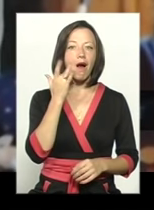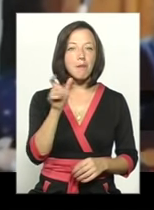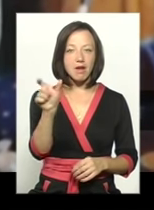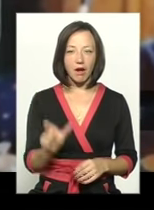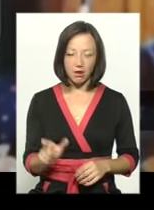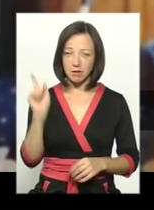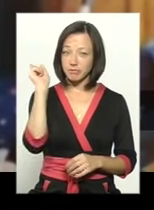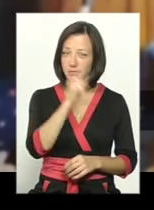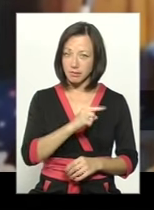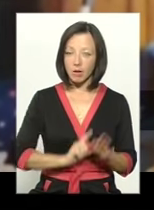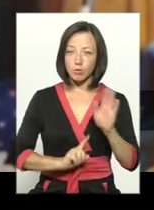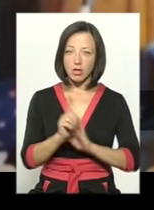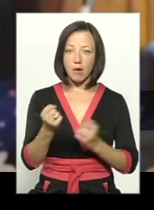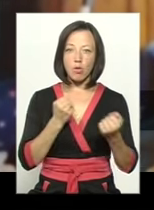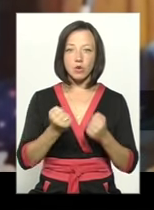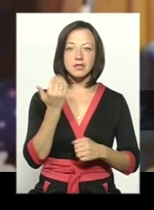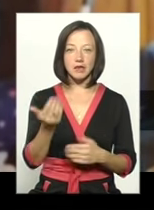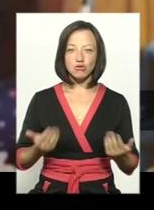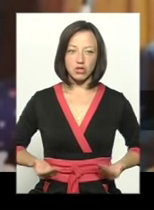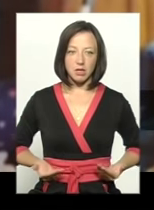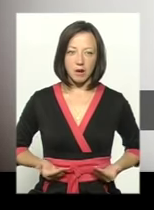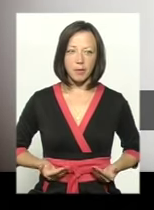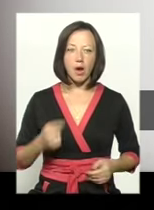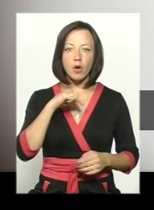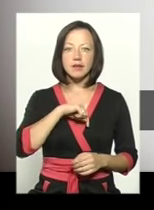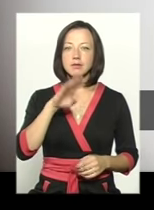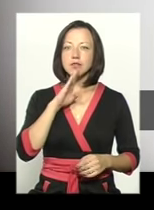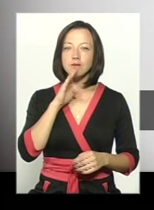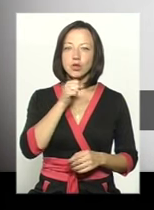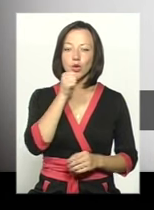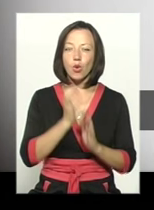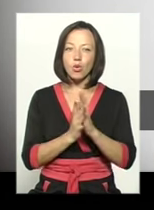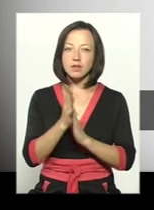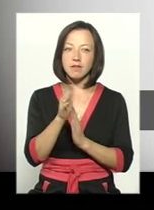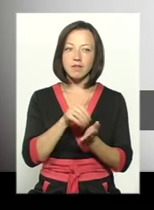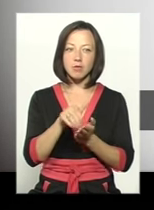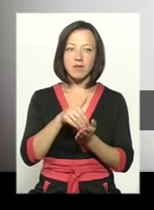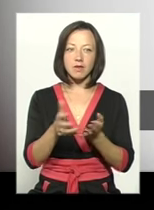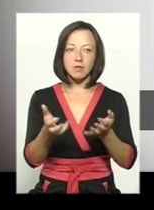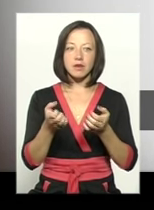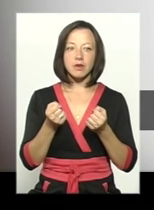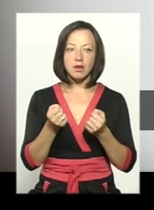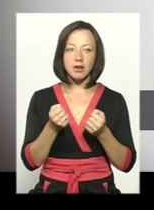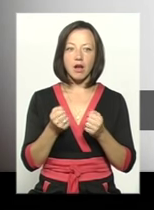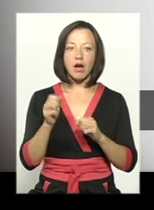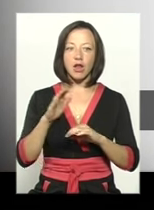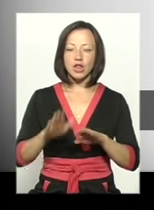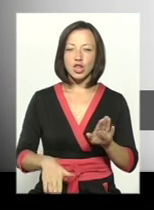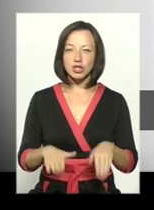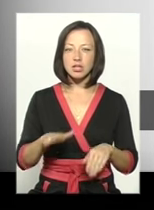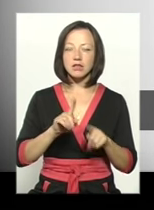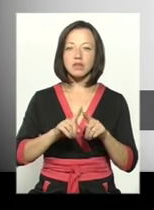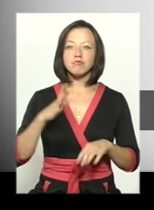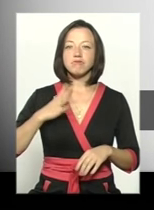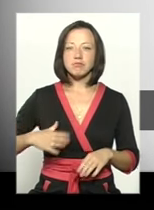і вже у Сполучених Штатах почала боротися за її життя. Організм дівчинки дорослішав і відмовлявся приймати атрофовані ніжки. Одну за одною